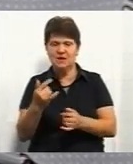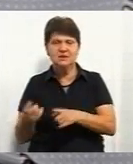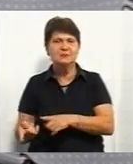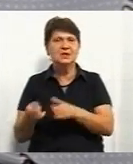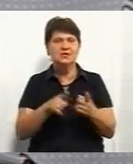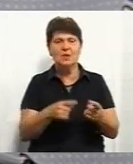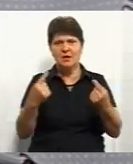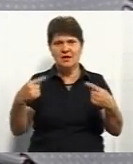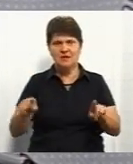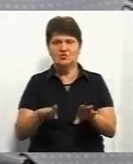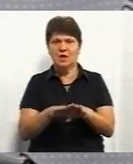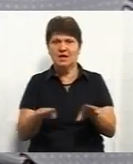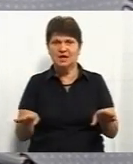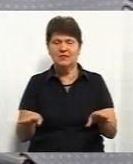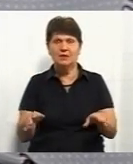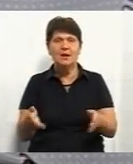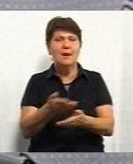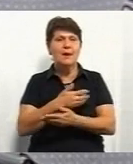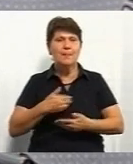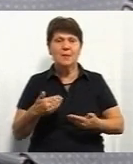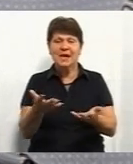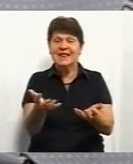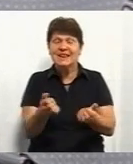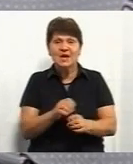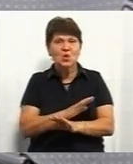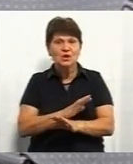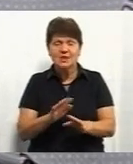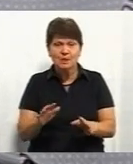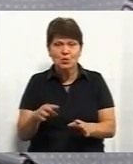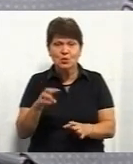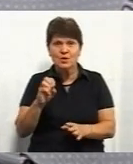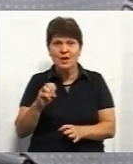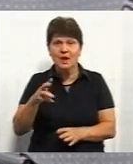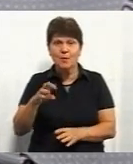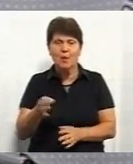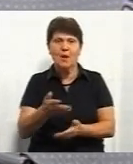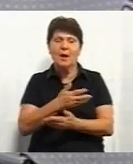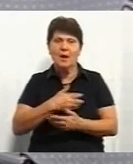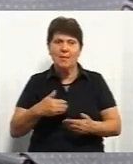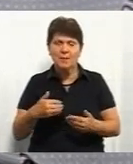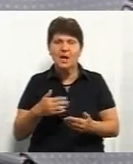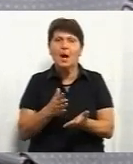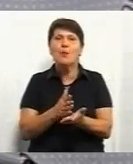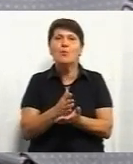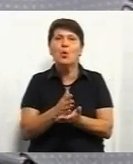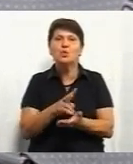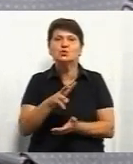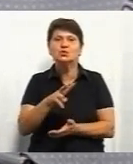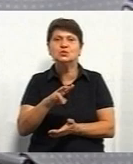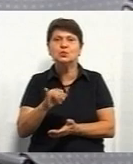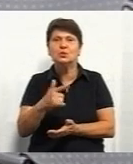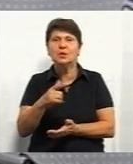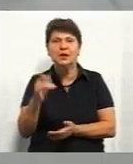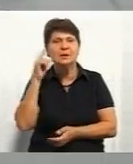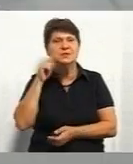на інший рівень, ми не отримуємо послуги з психіатричної допомоги.